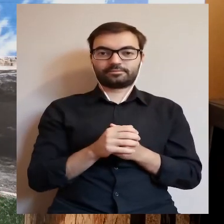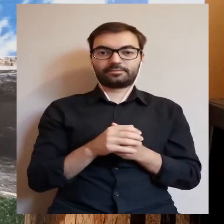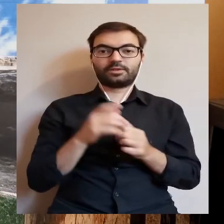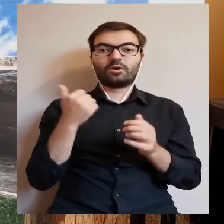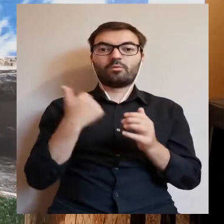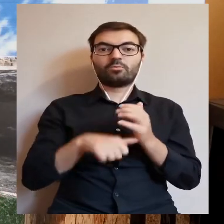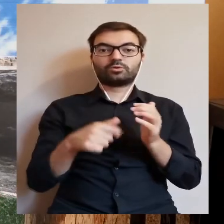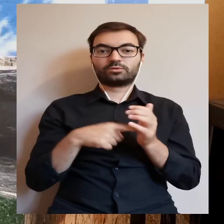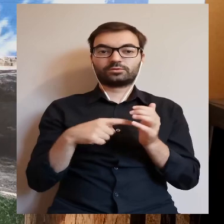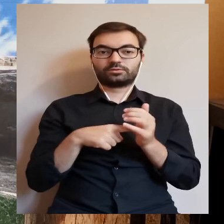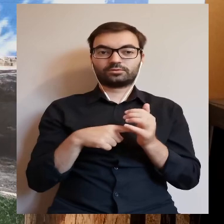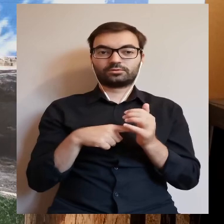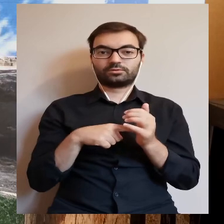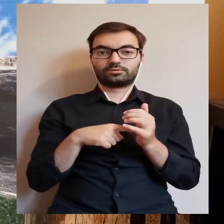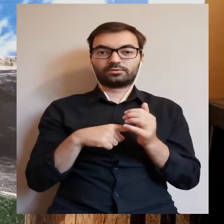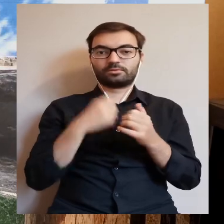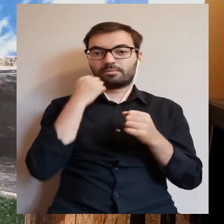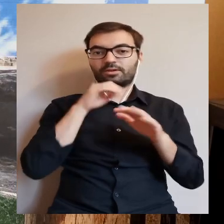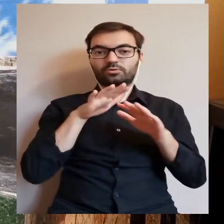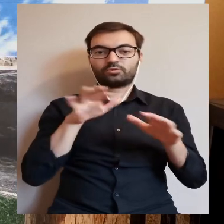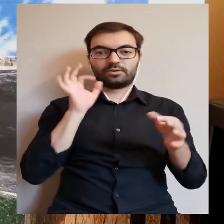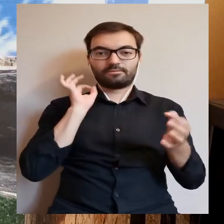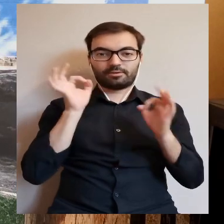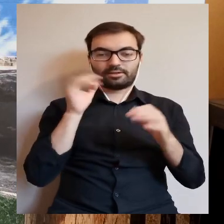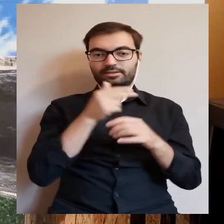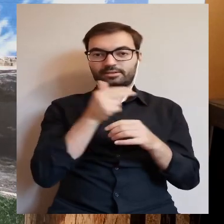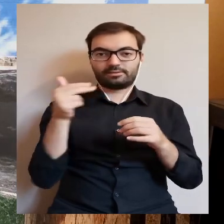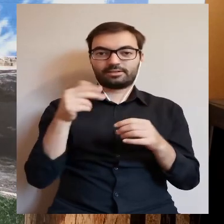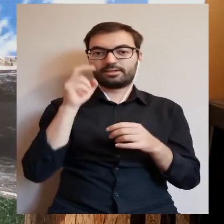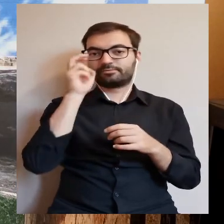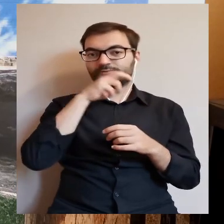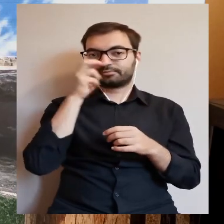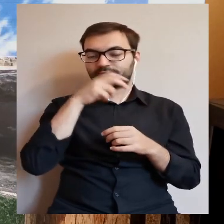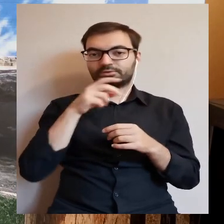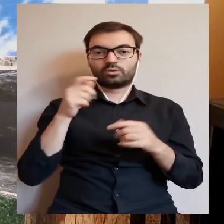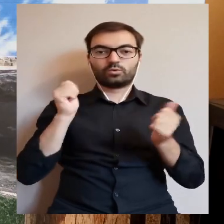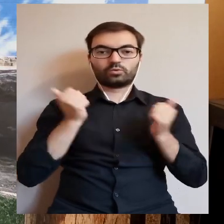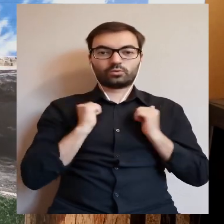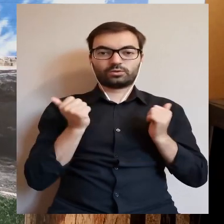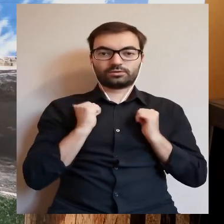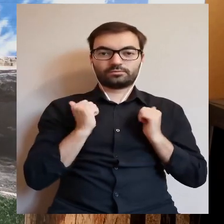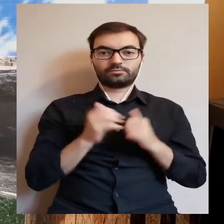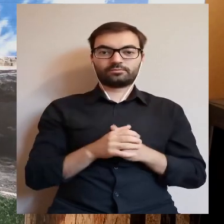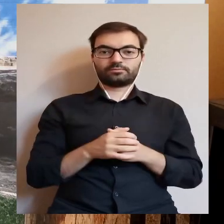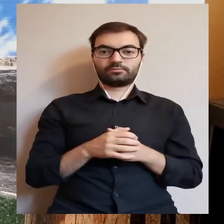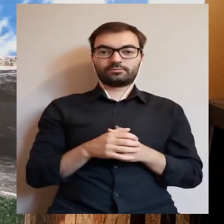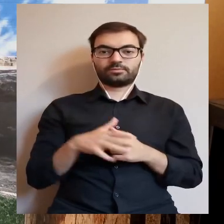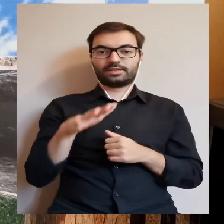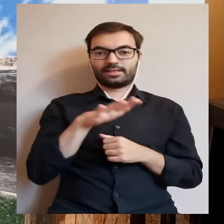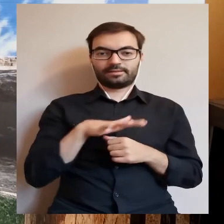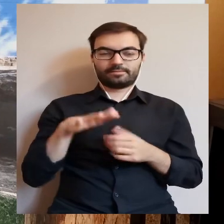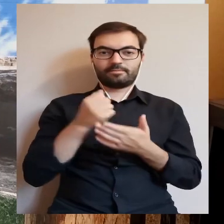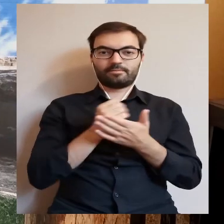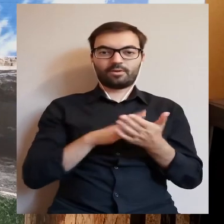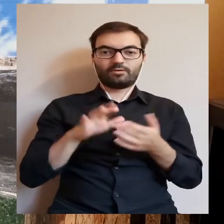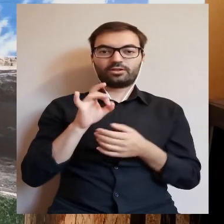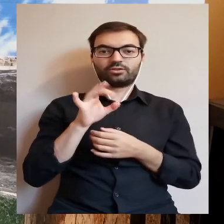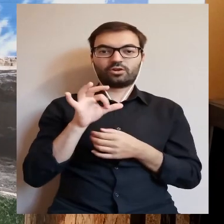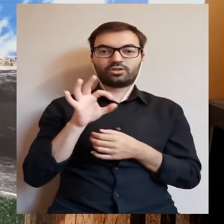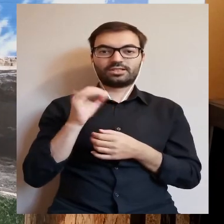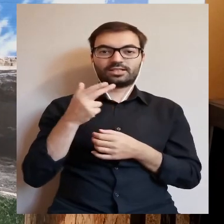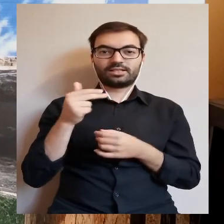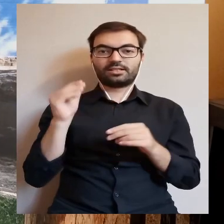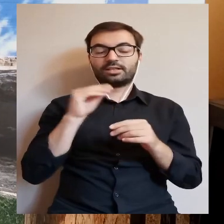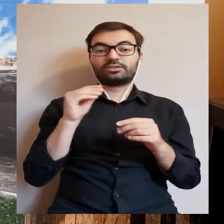I oprócz tego, że tutaj znajdą Państwo bardzo dużo informacji na temat ciekawostek turystycznych na terenie powiatu